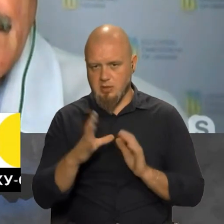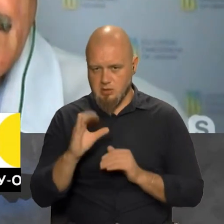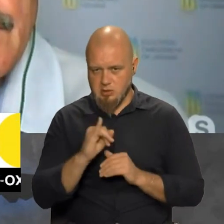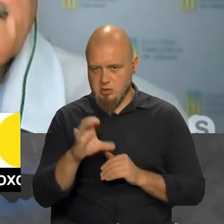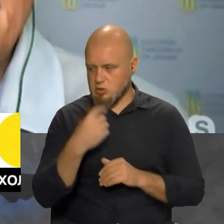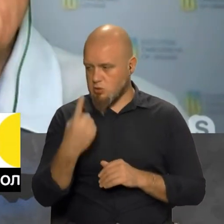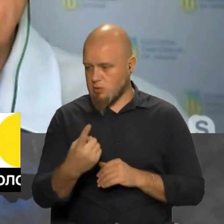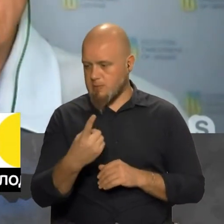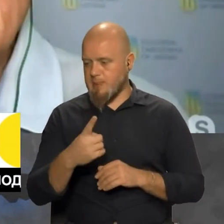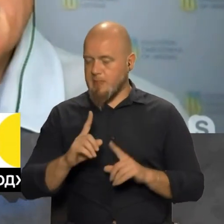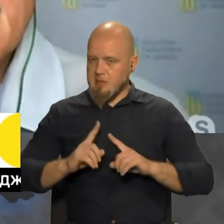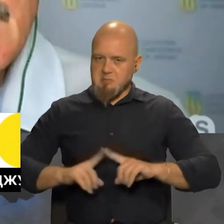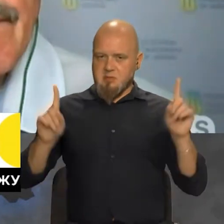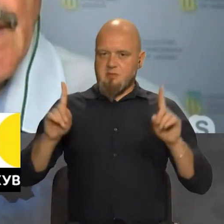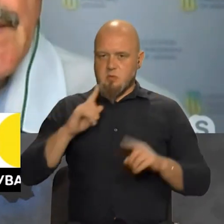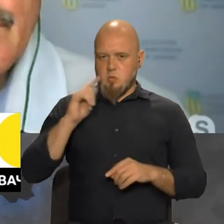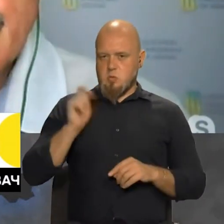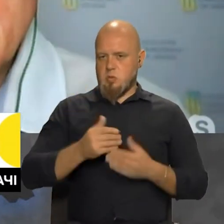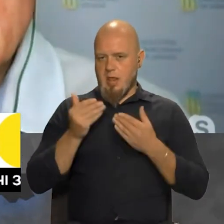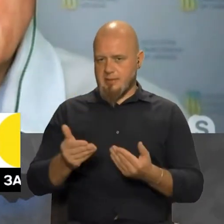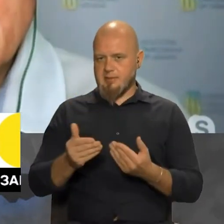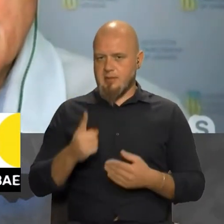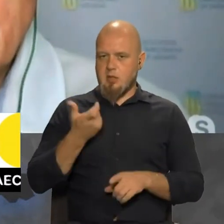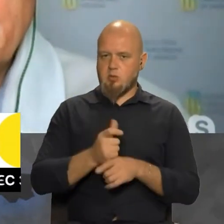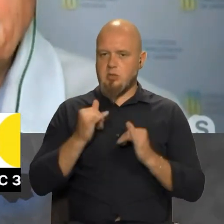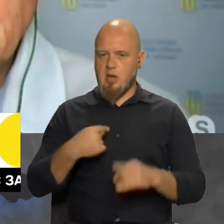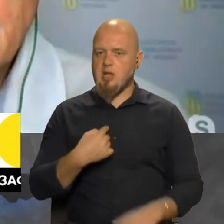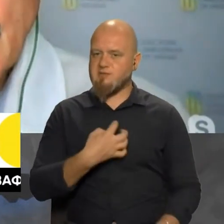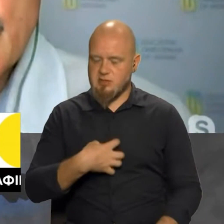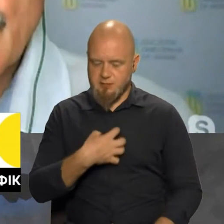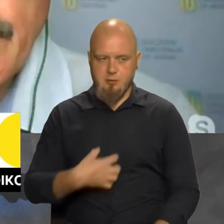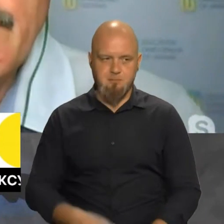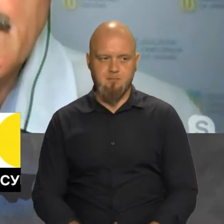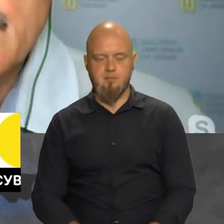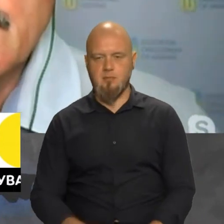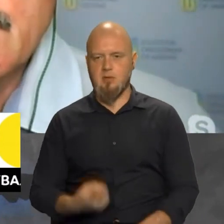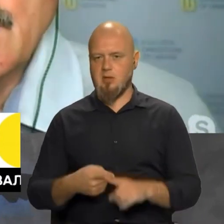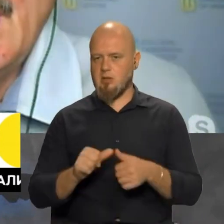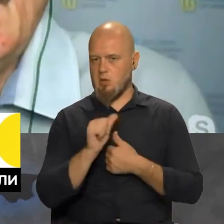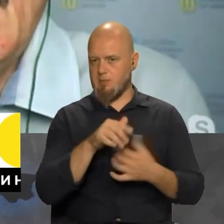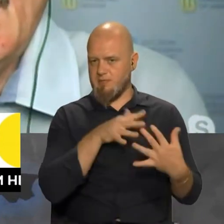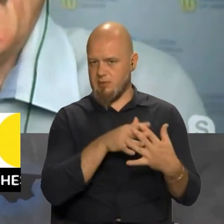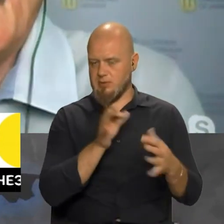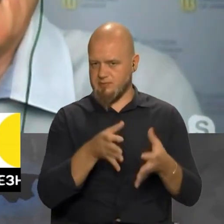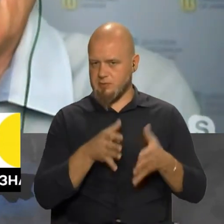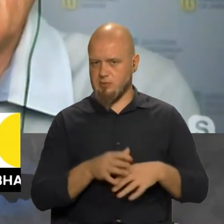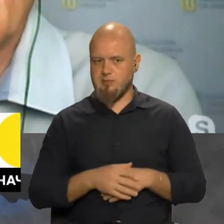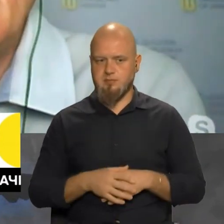одне, специфічно українське, але дуже для нас важливе. Ну, це окрім війни, звісно.